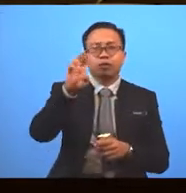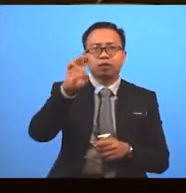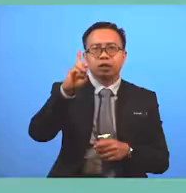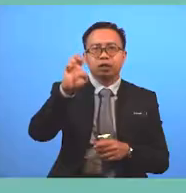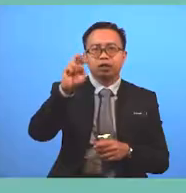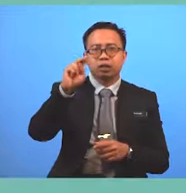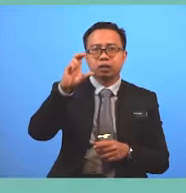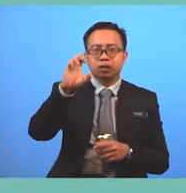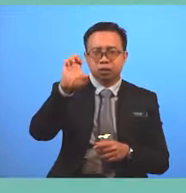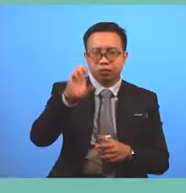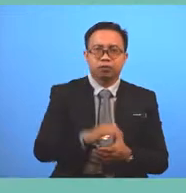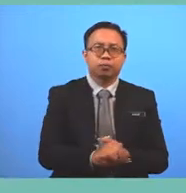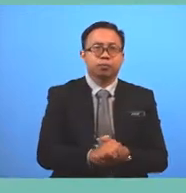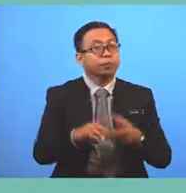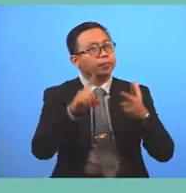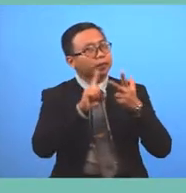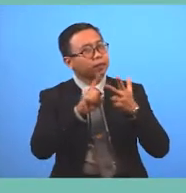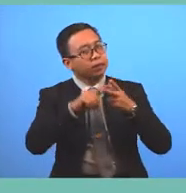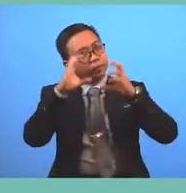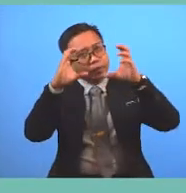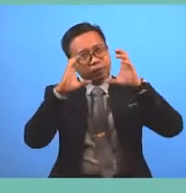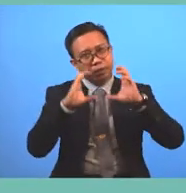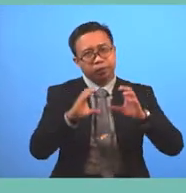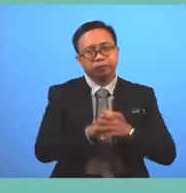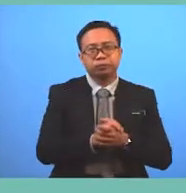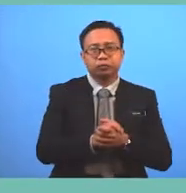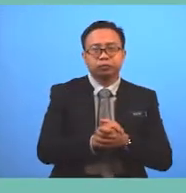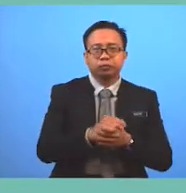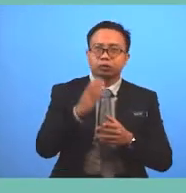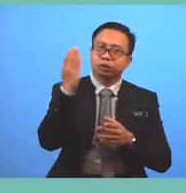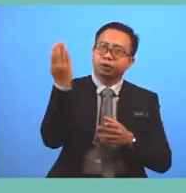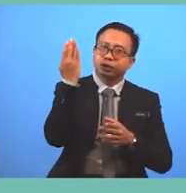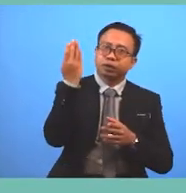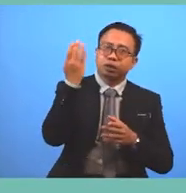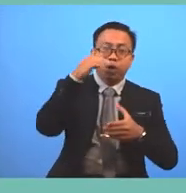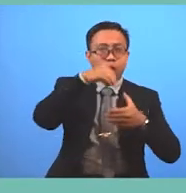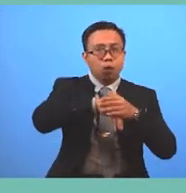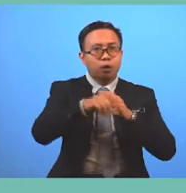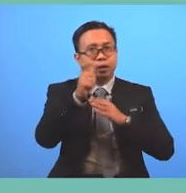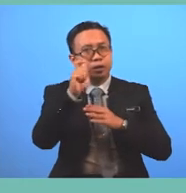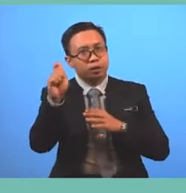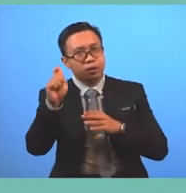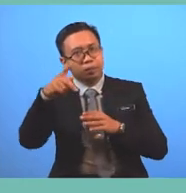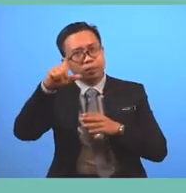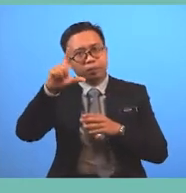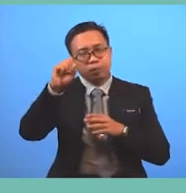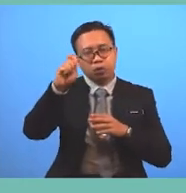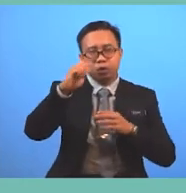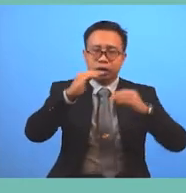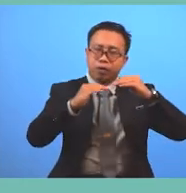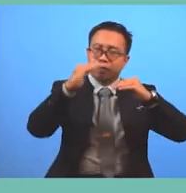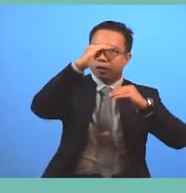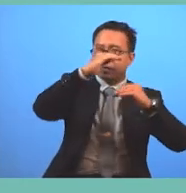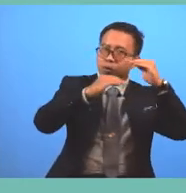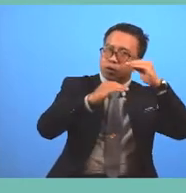The third paragraph includes a general comment on the plot, the development of the